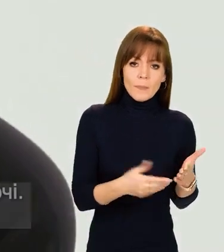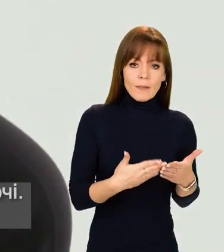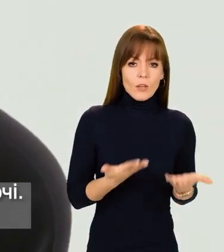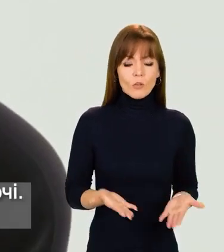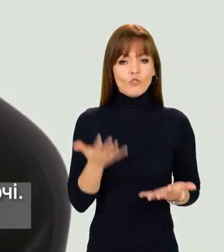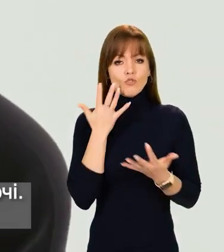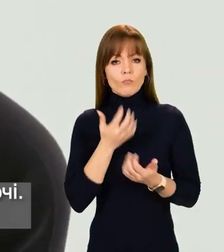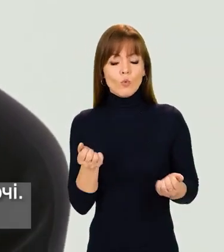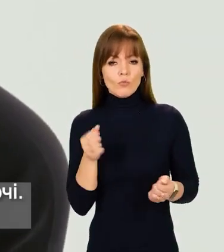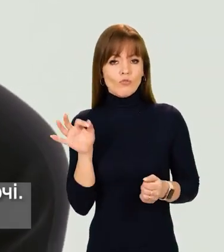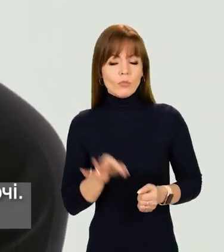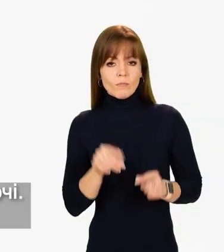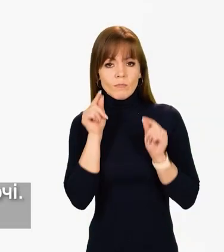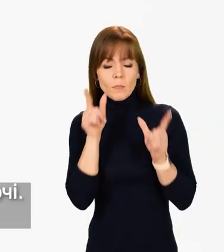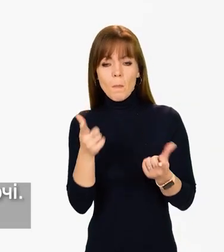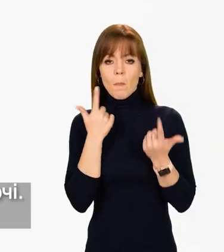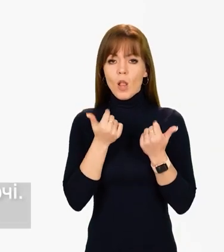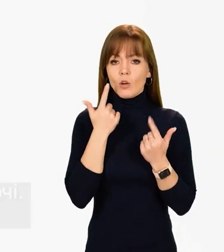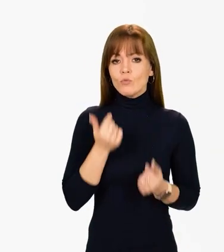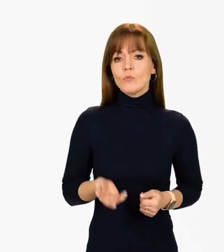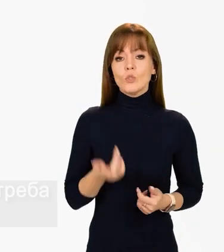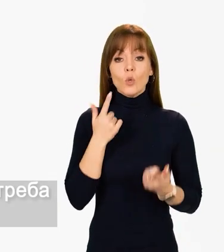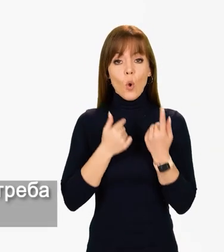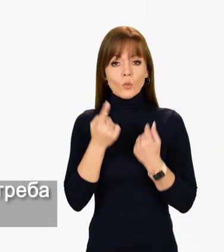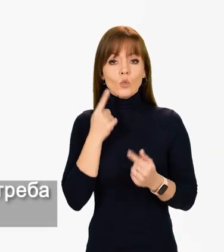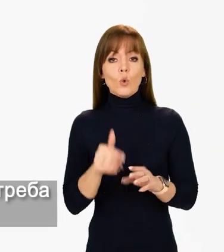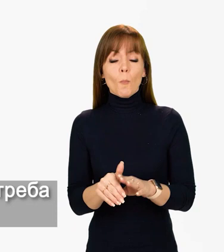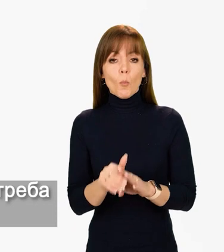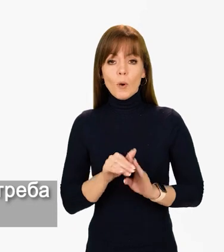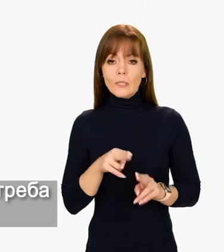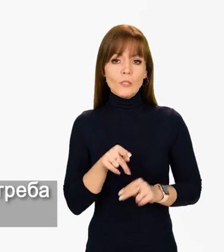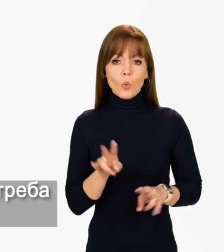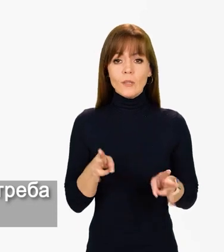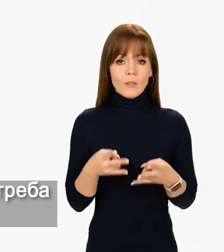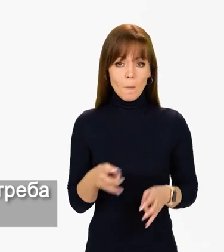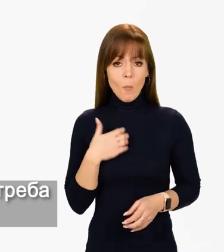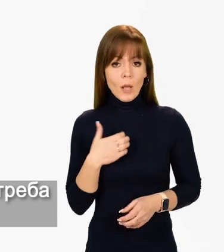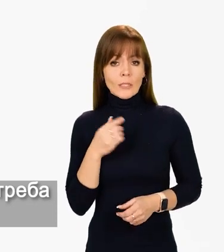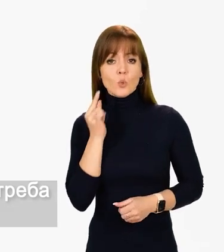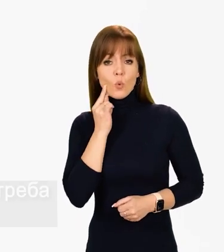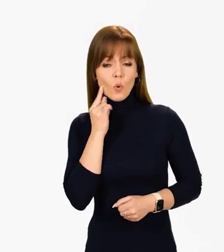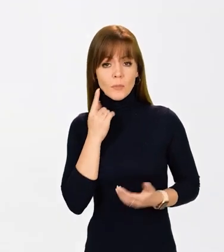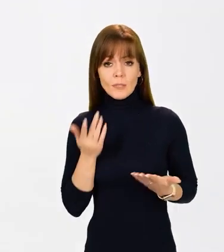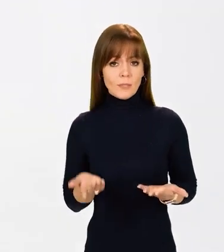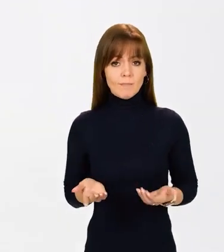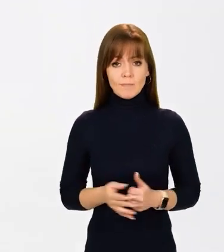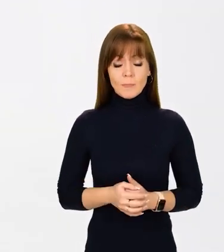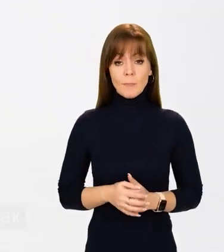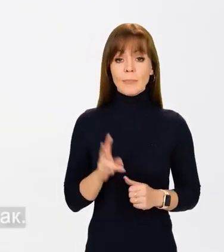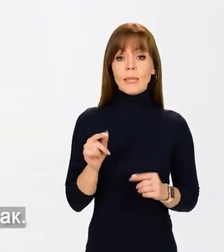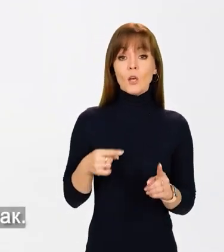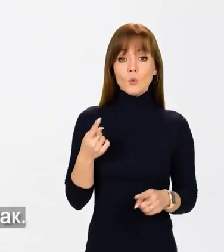Дуже часто прокидаюсь посеред ночі, плачу кожен день. Сльози якраз допомагають, і цього не треба боятися, соромитися.